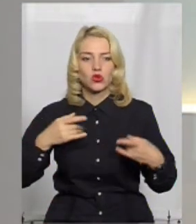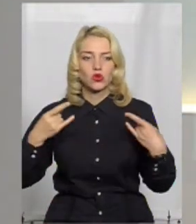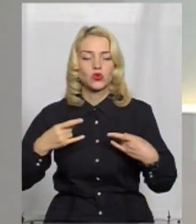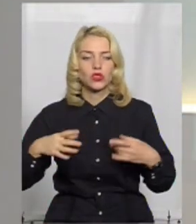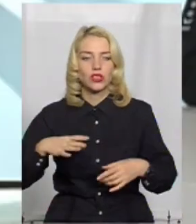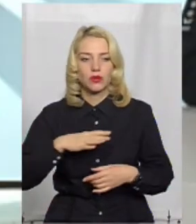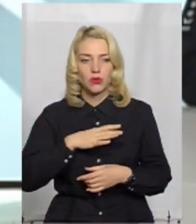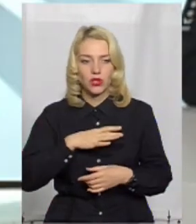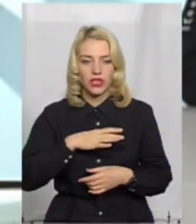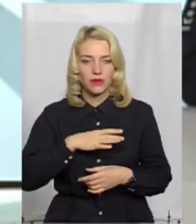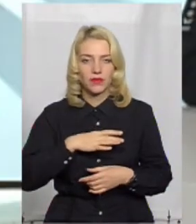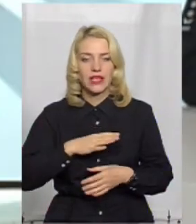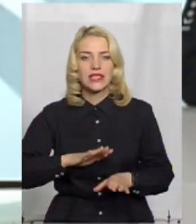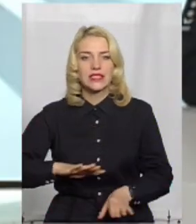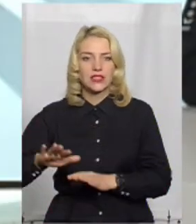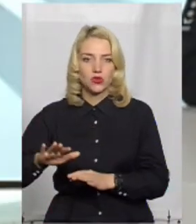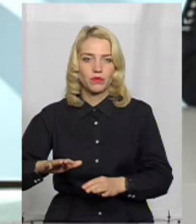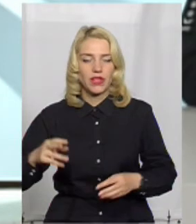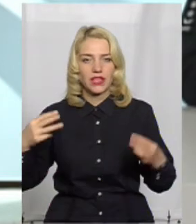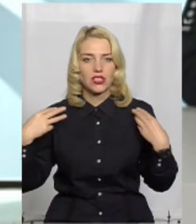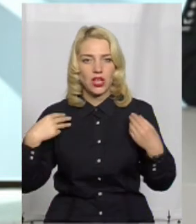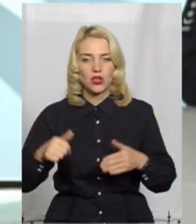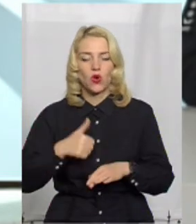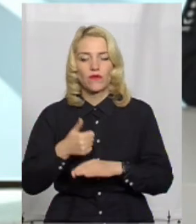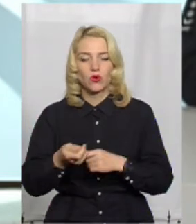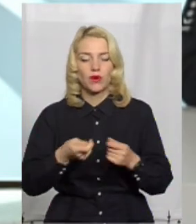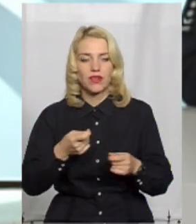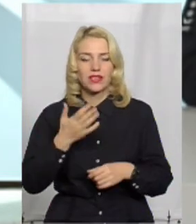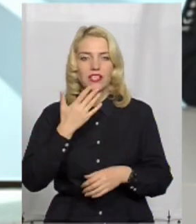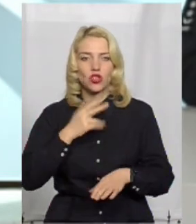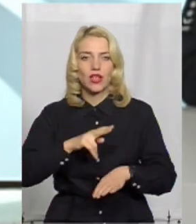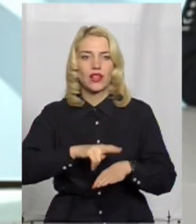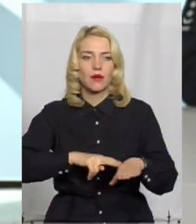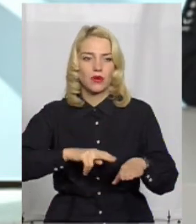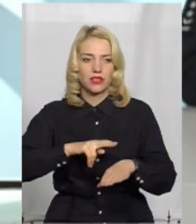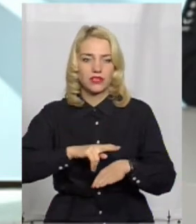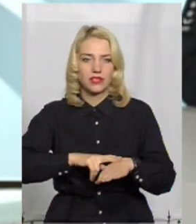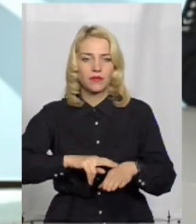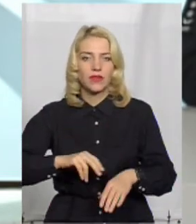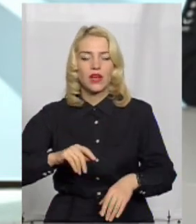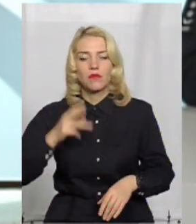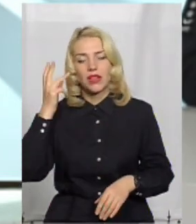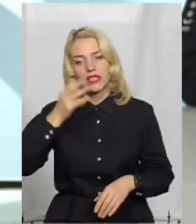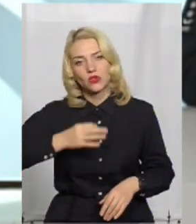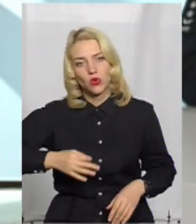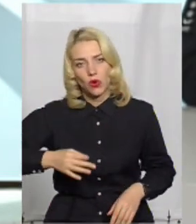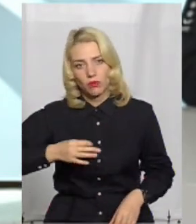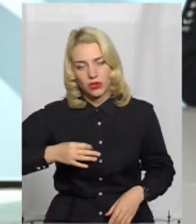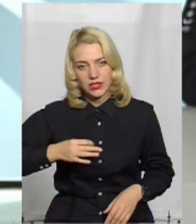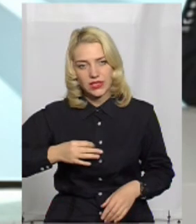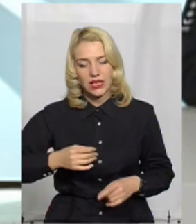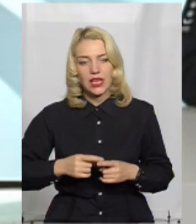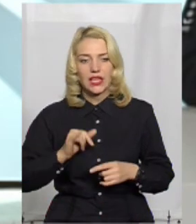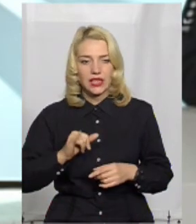були заступник начальника головного управління національної поліції у Хмельницькій області Валентин